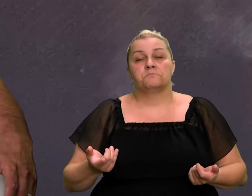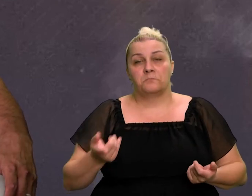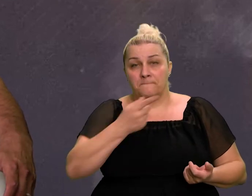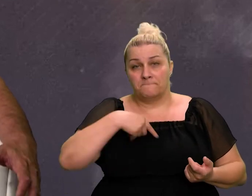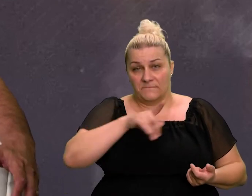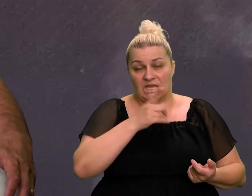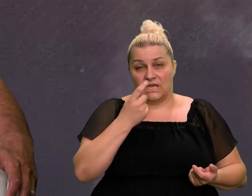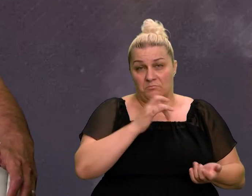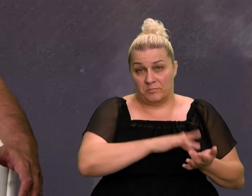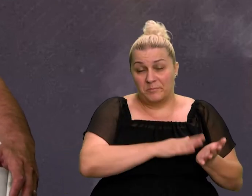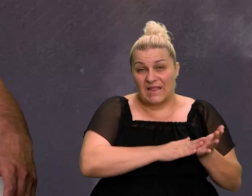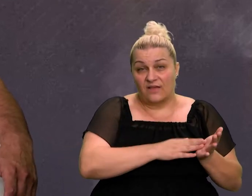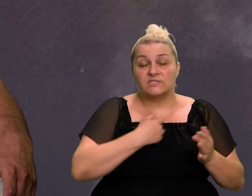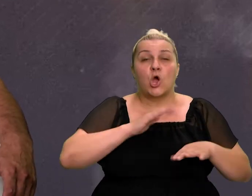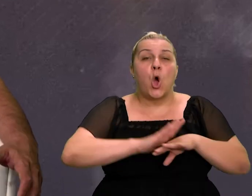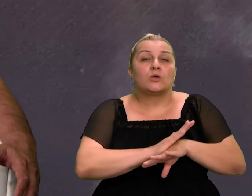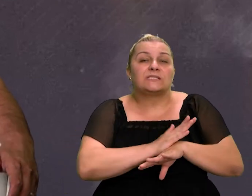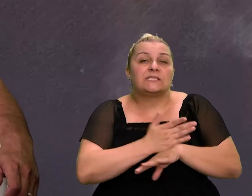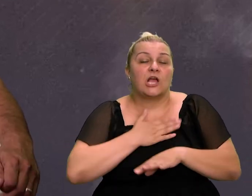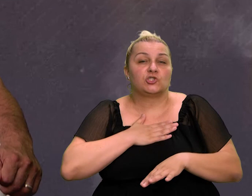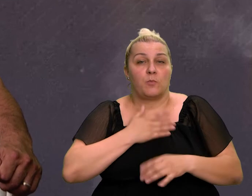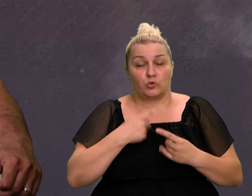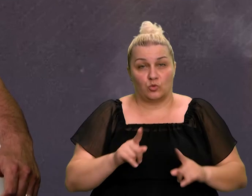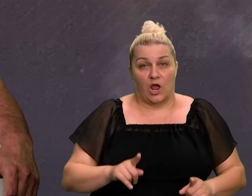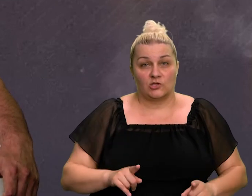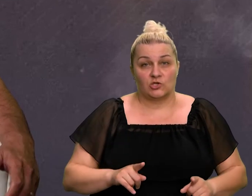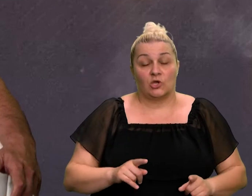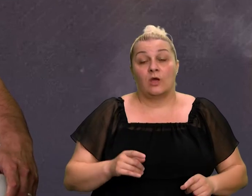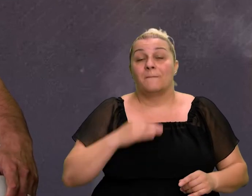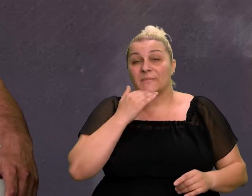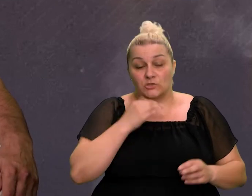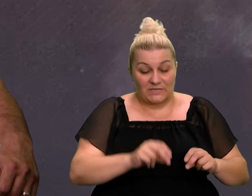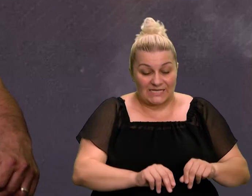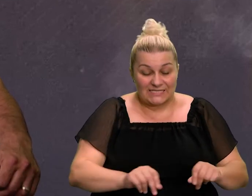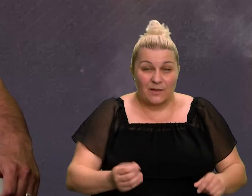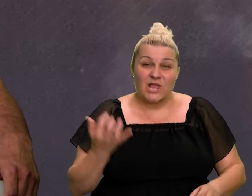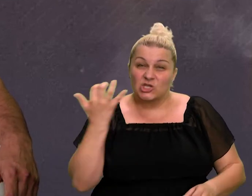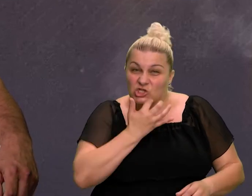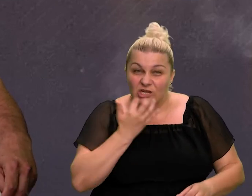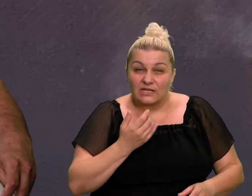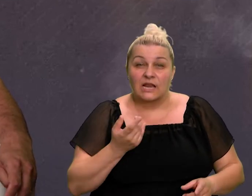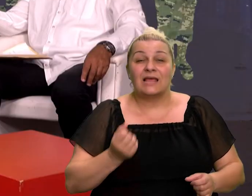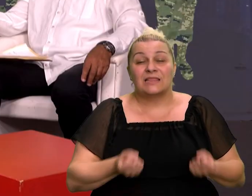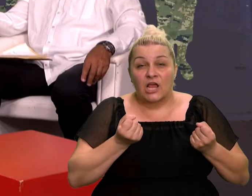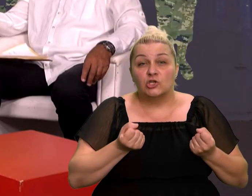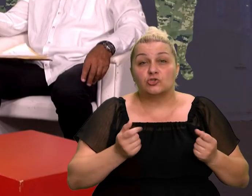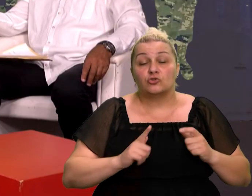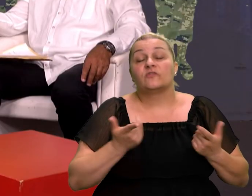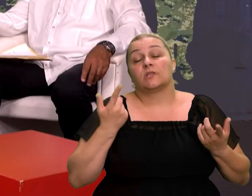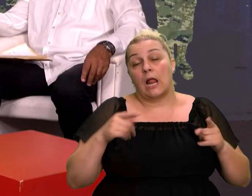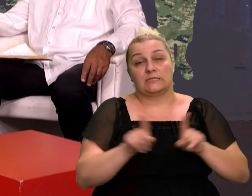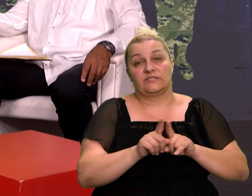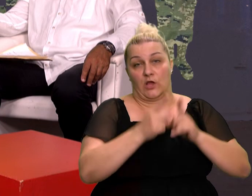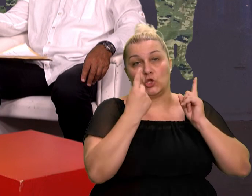osjećamo te Miljevce na neki način, mada je to škrta zemlja i teško je na njoj obstati, ali obstali smo. Hvala vam puno